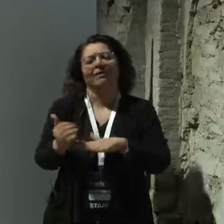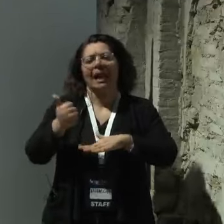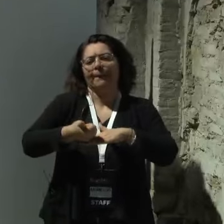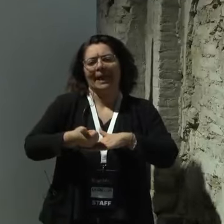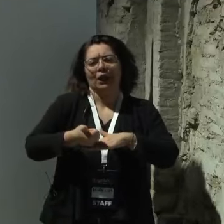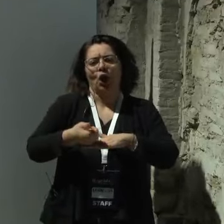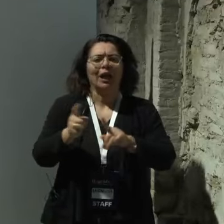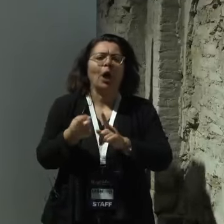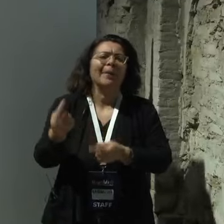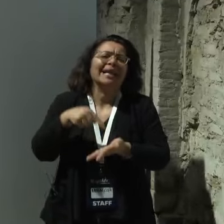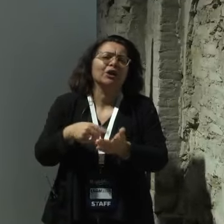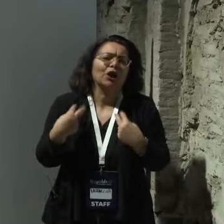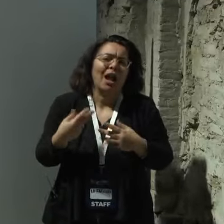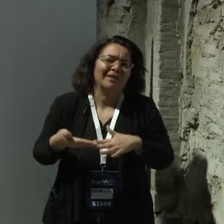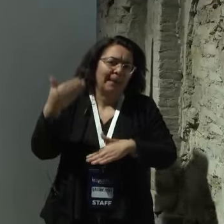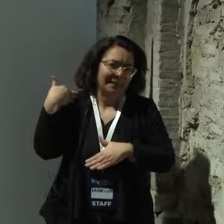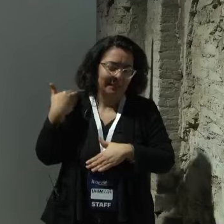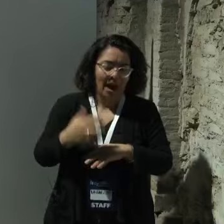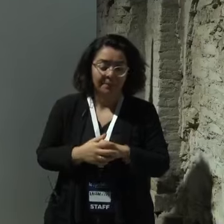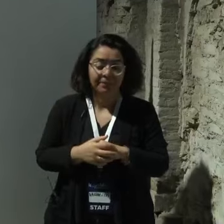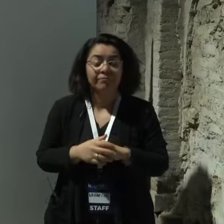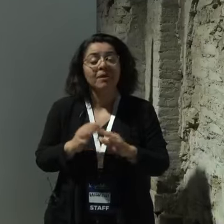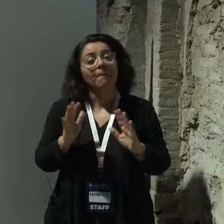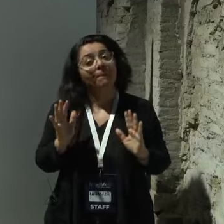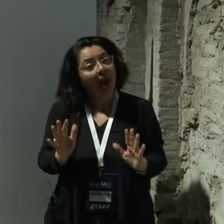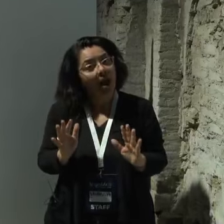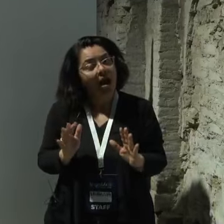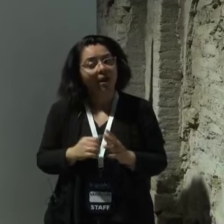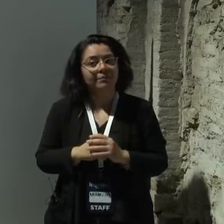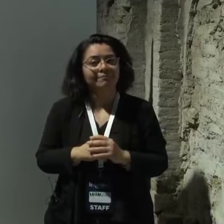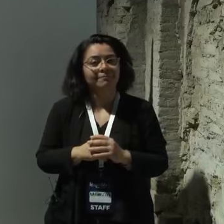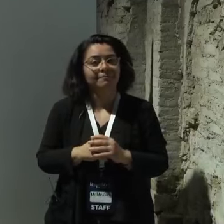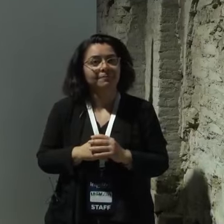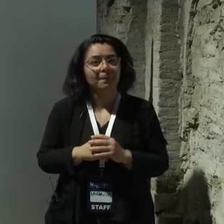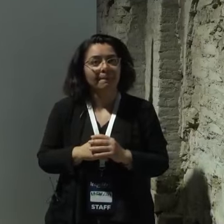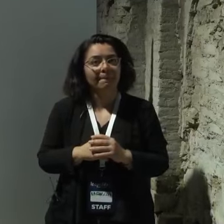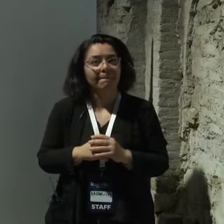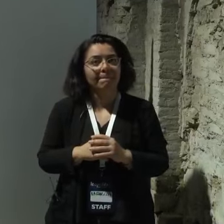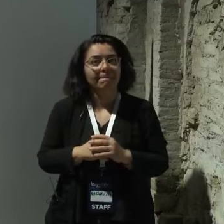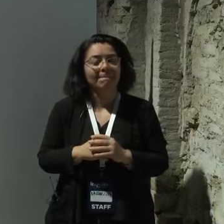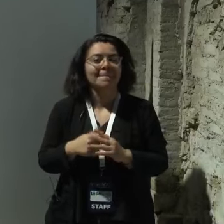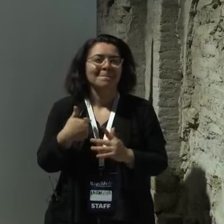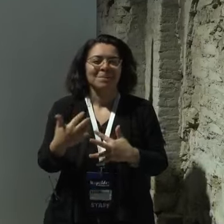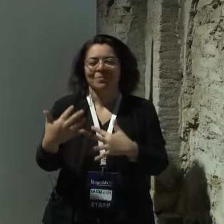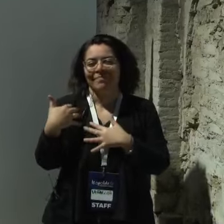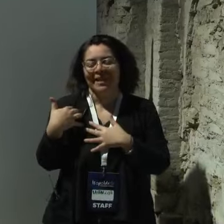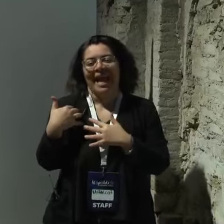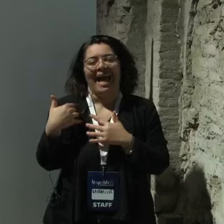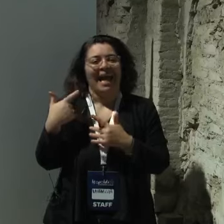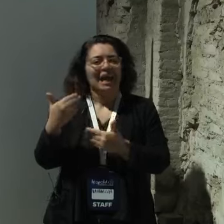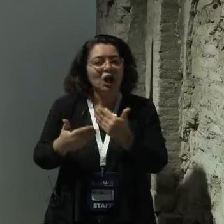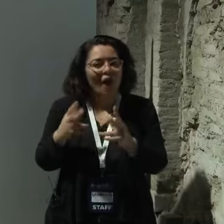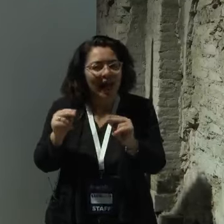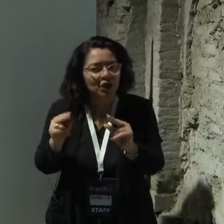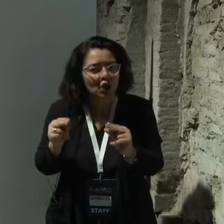facevo ancora prima seppur in un settore diverso però occupandomi di innovazione essendomi occupato anche per l'Italia di